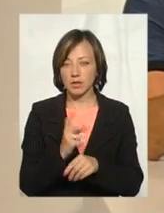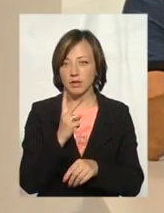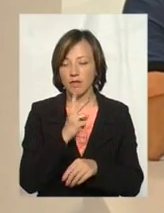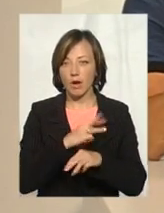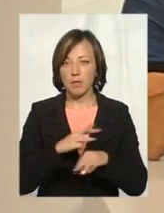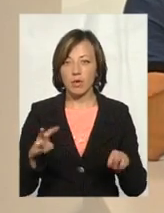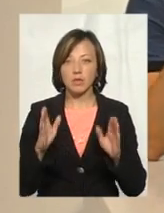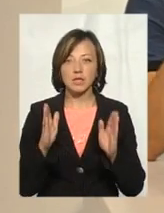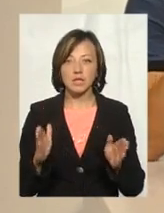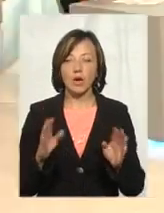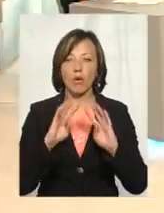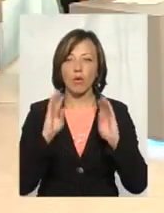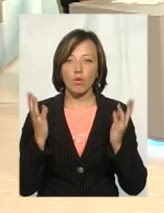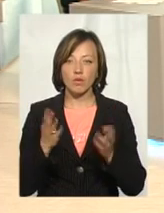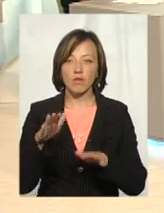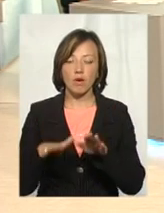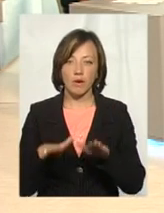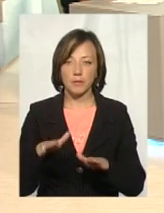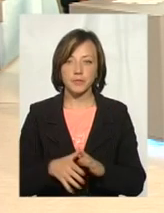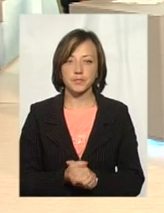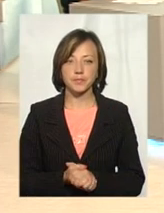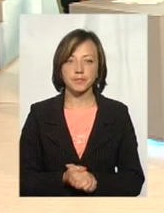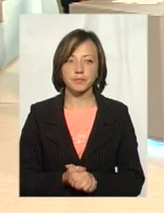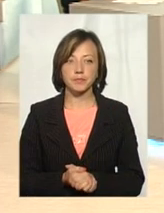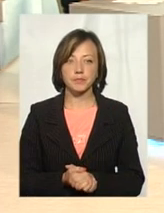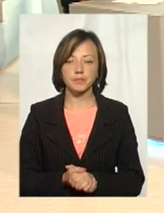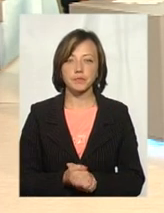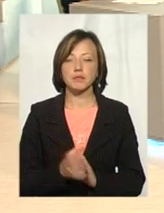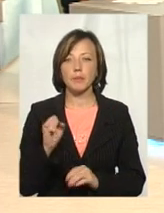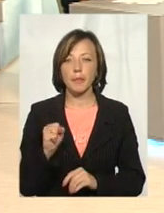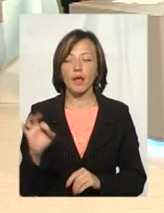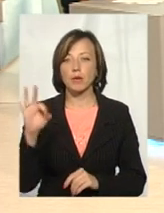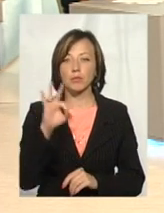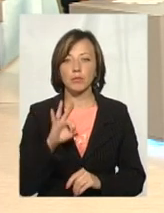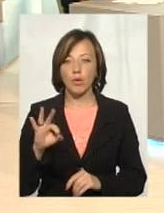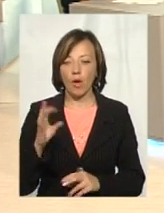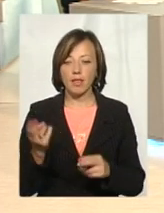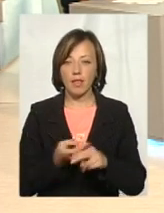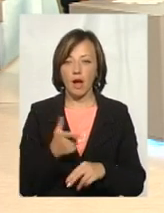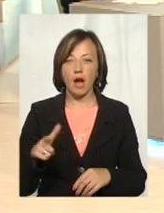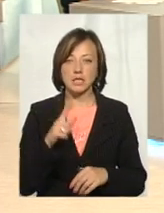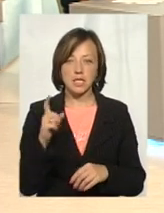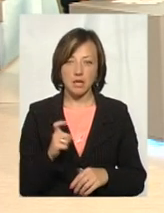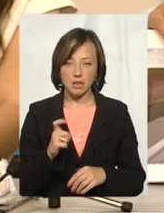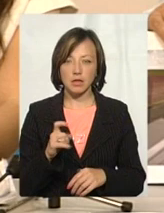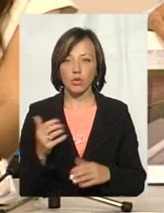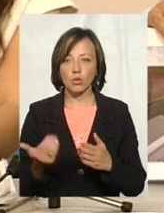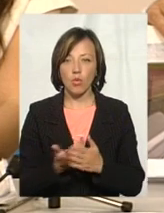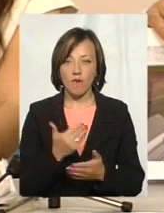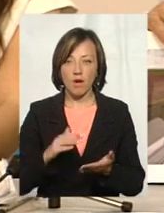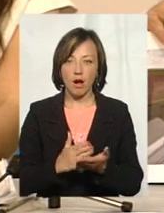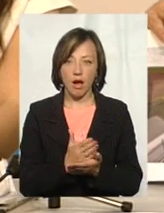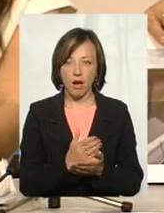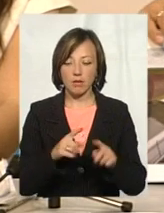тільки ваги і огороження. А що стосується дегазації і нових карт,